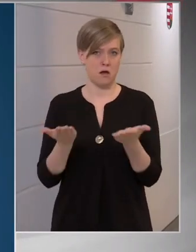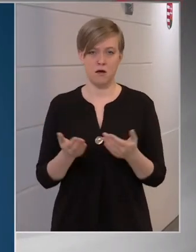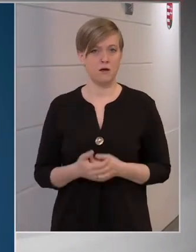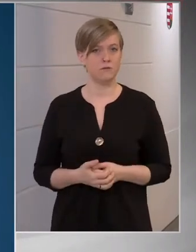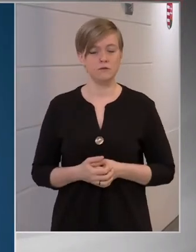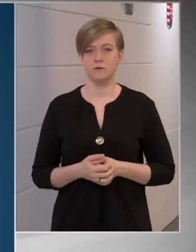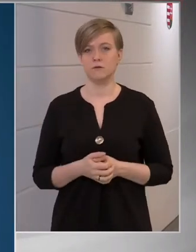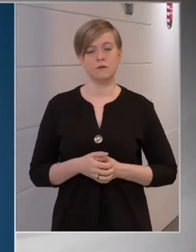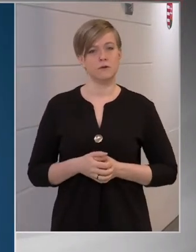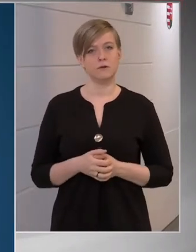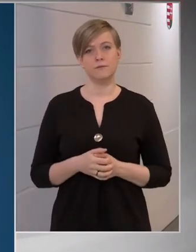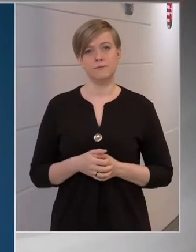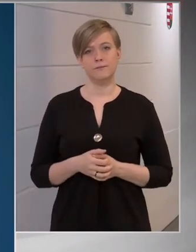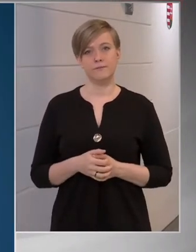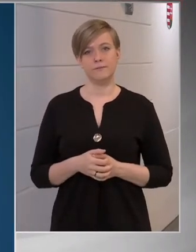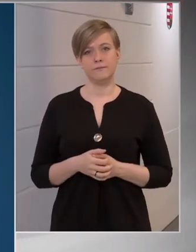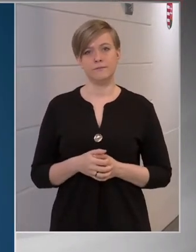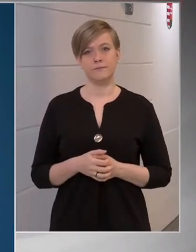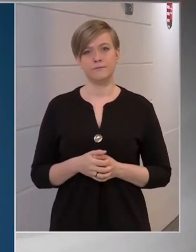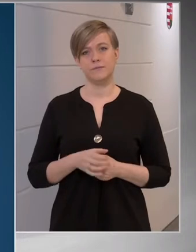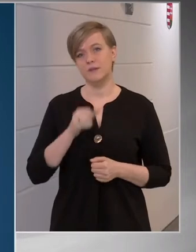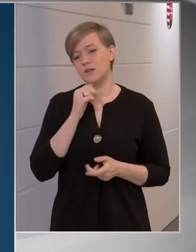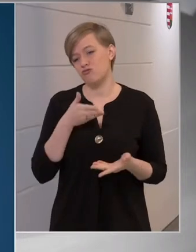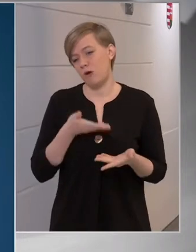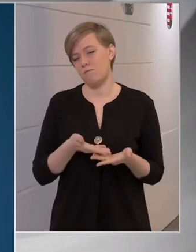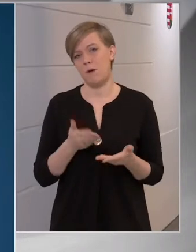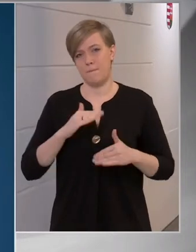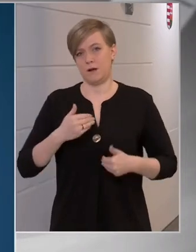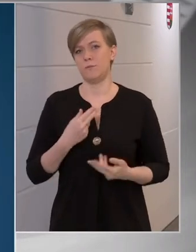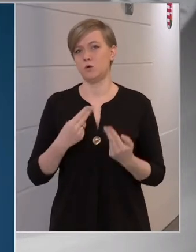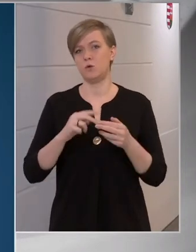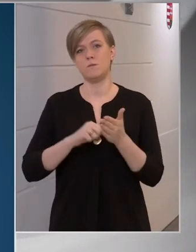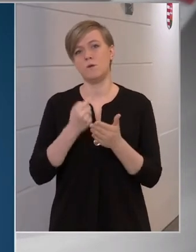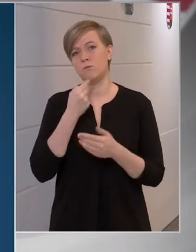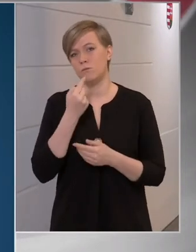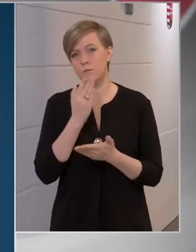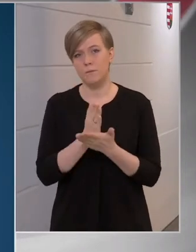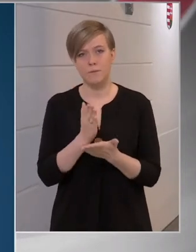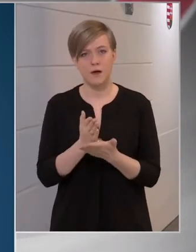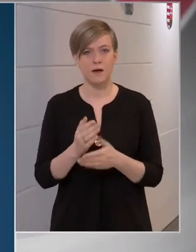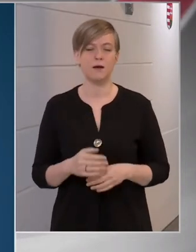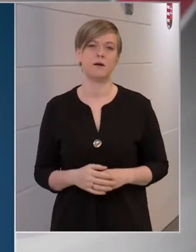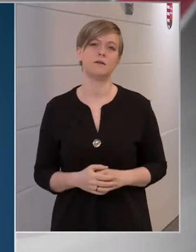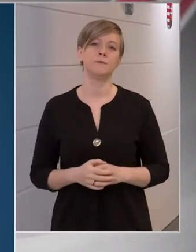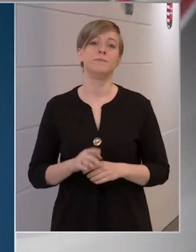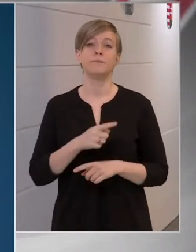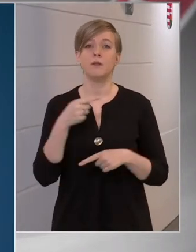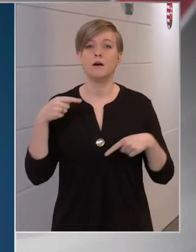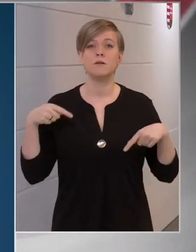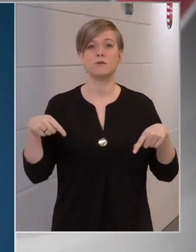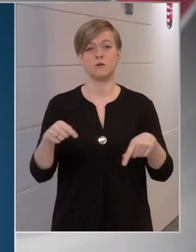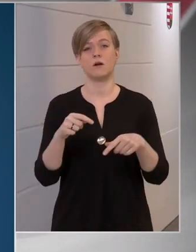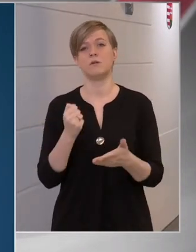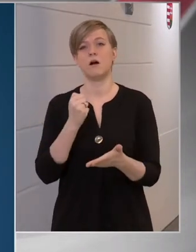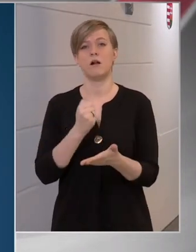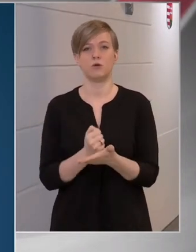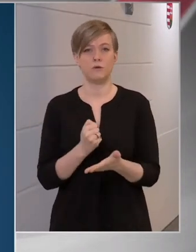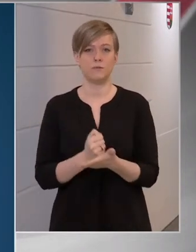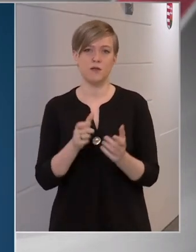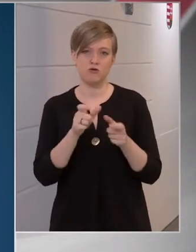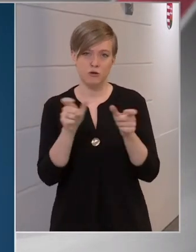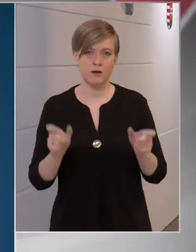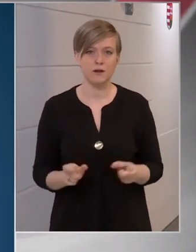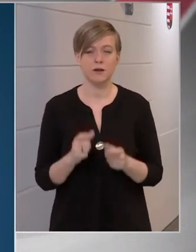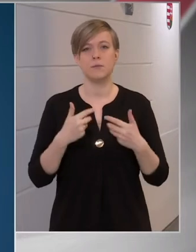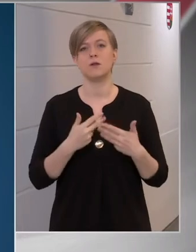nincs ebben semmi meglepő. Többször elmondtuk már, hogy azokat az alkotmányos kereteket,